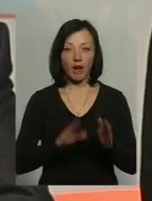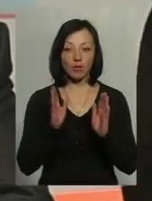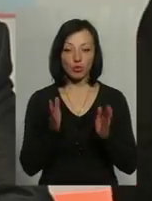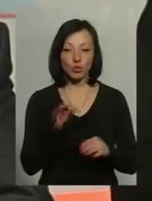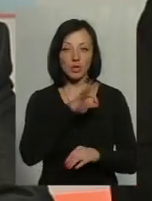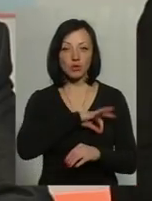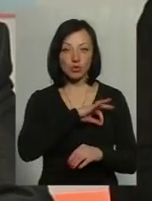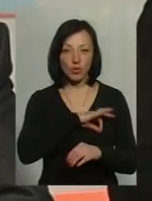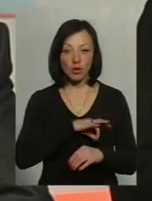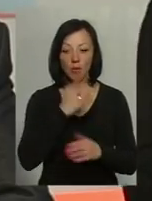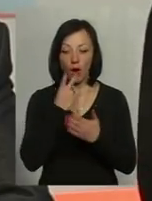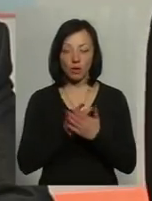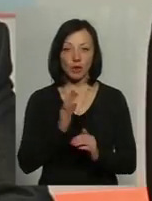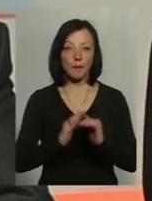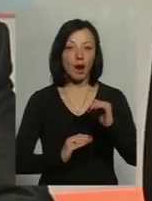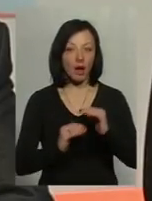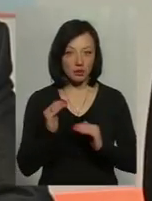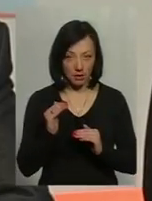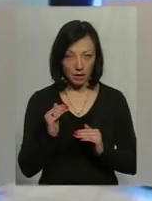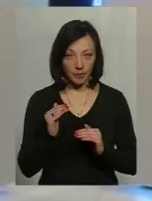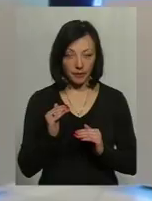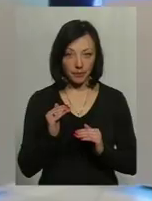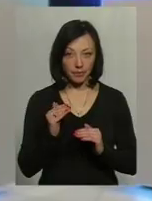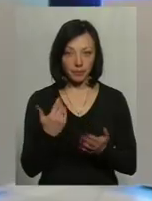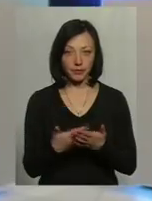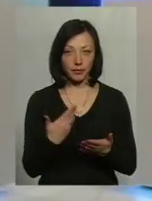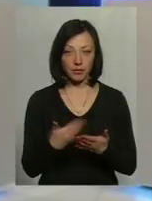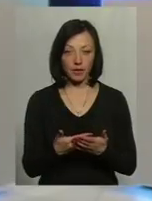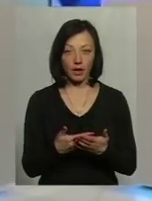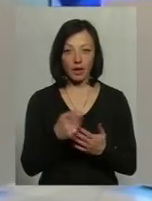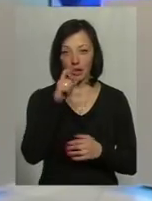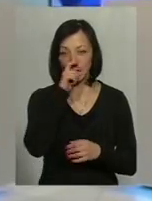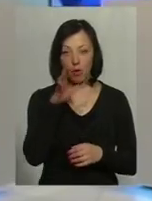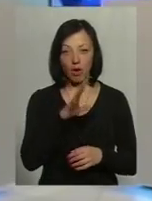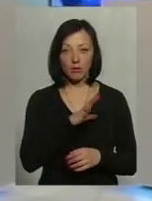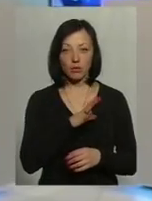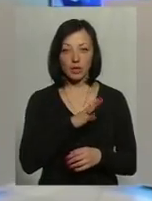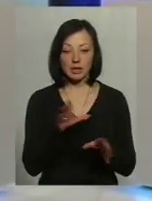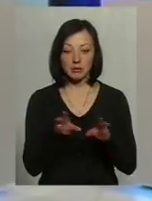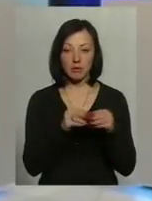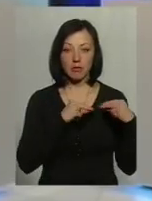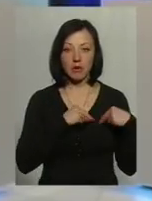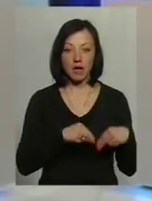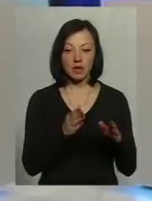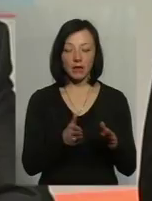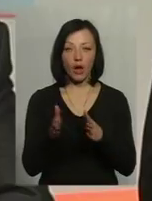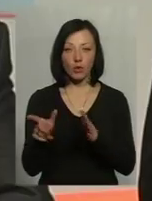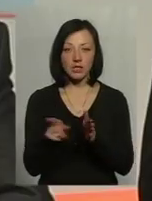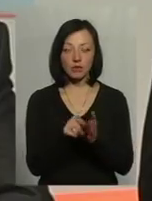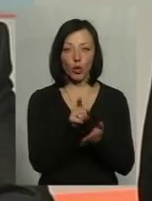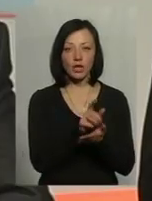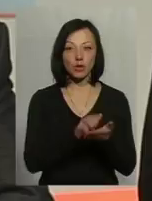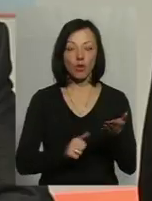застосовуватися, як показує практика, наприклад, доволі непогані були співпраця в нас налагоджена з